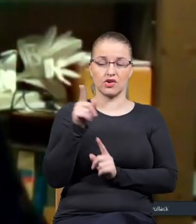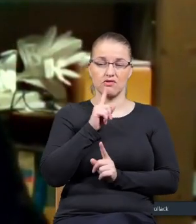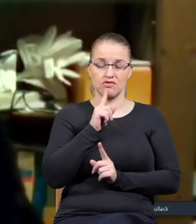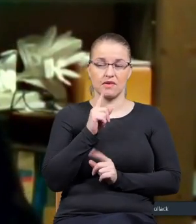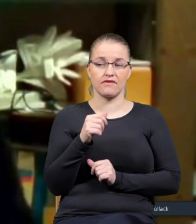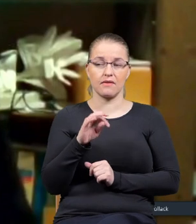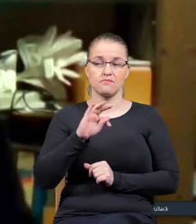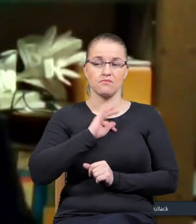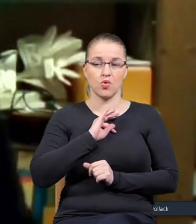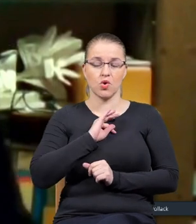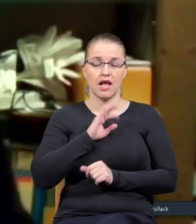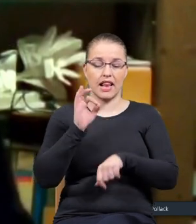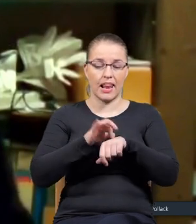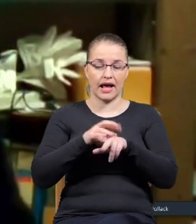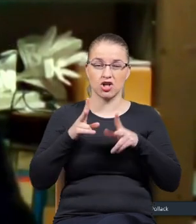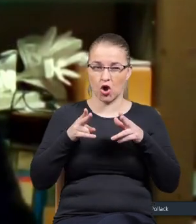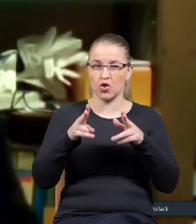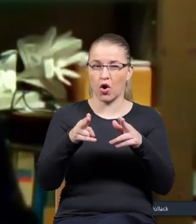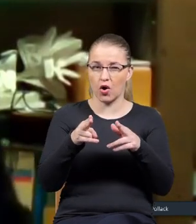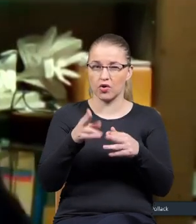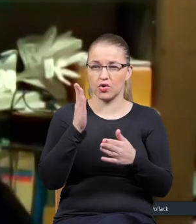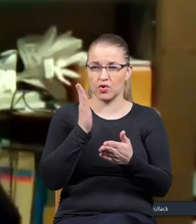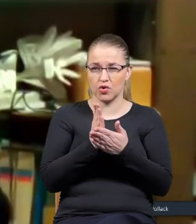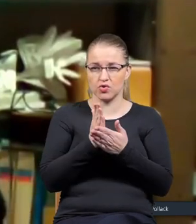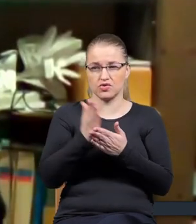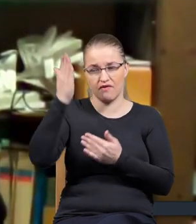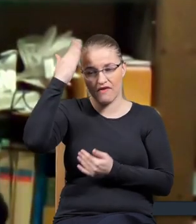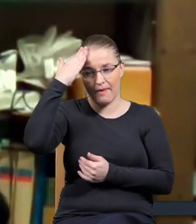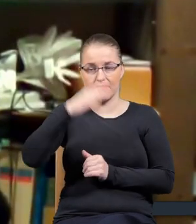z moim onkologiem, więc wiem, że już nie...